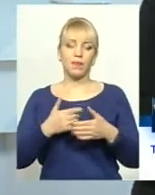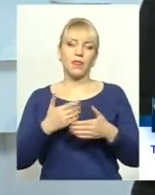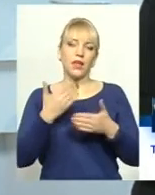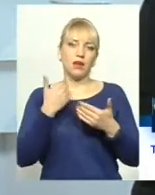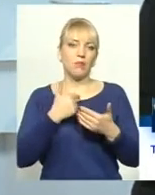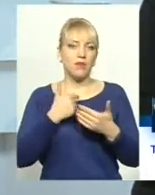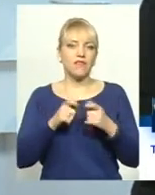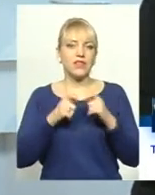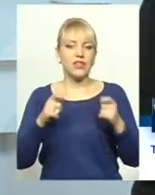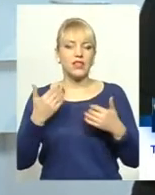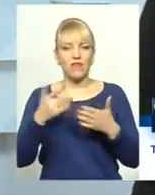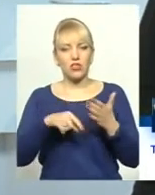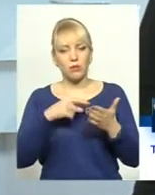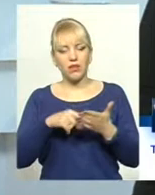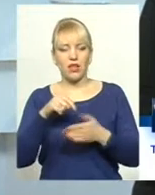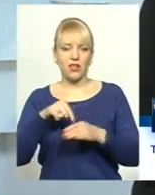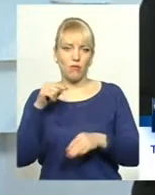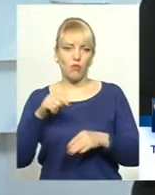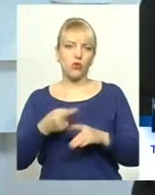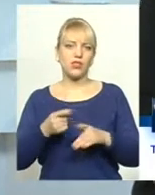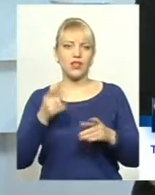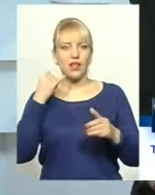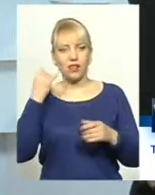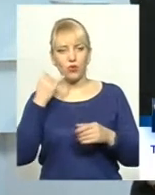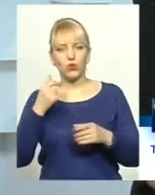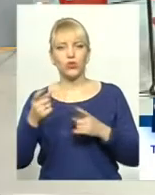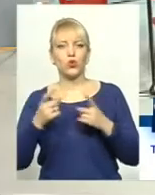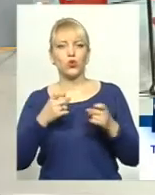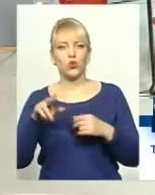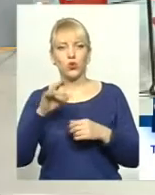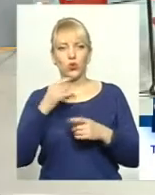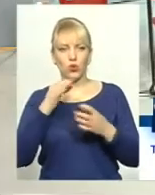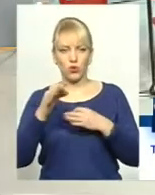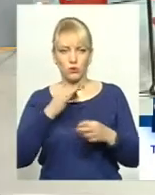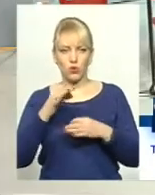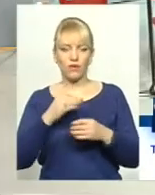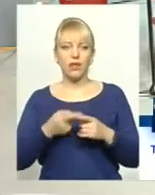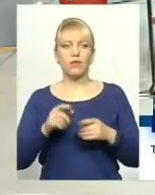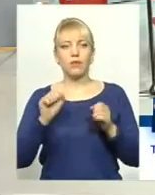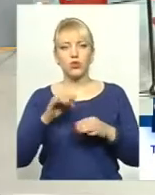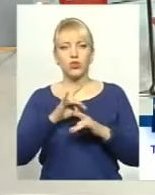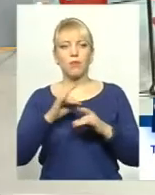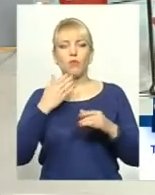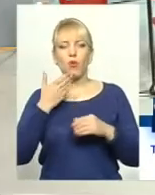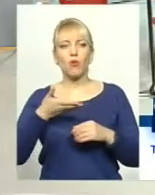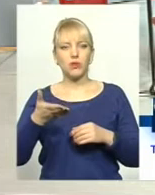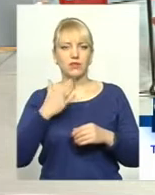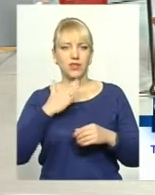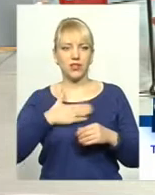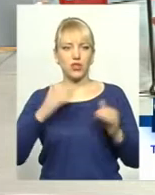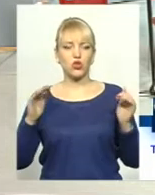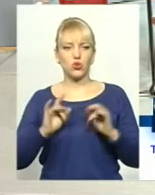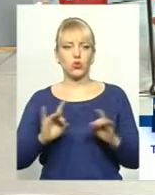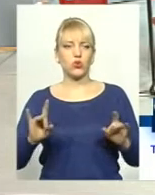питань, емоцій, телефонуйте, долучайтесь до розмови. Отож, пані Олено, ви можете наш сюжет якось прокоментувати? Можливо, у вас є якісь